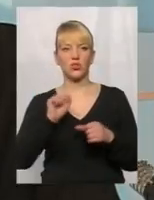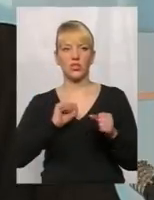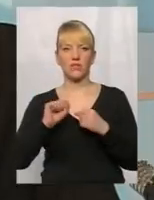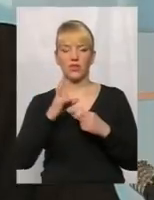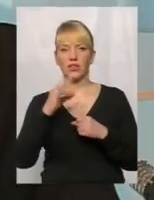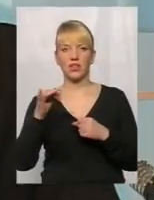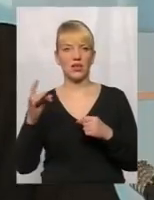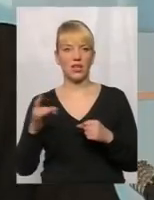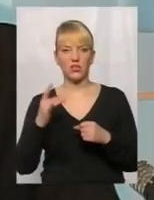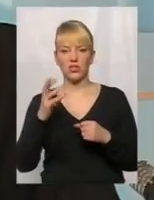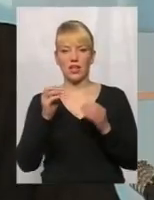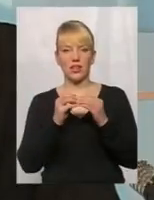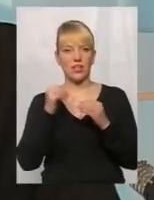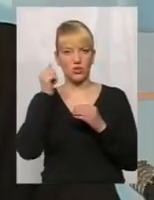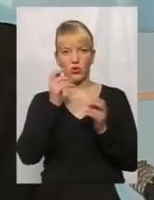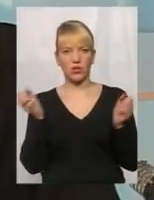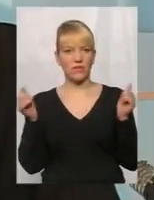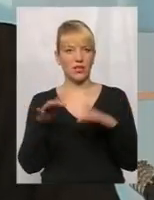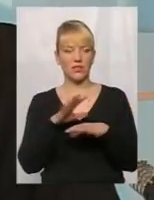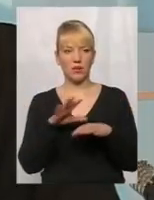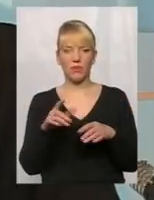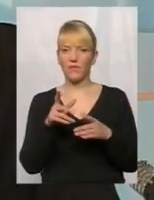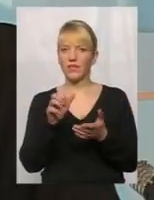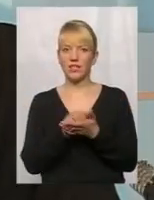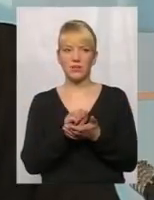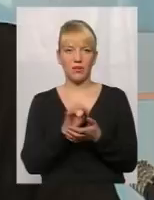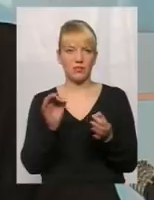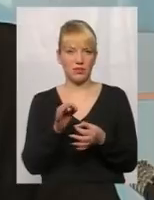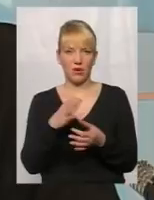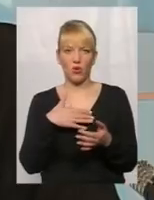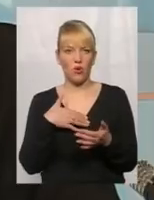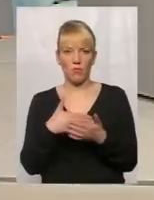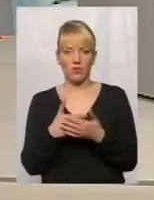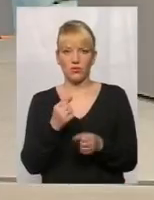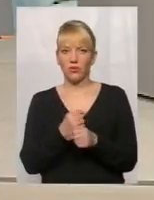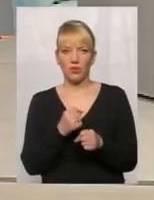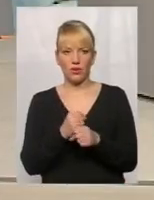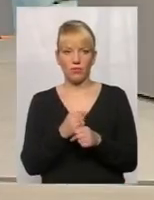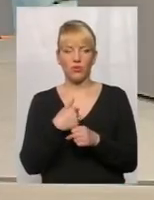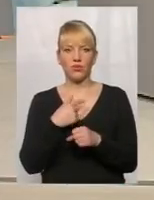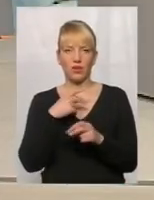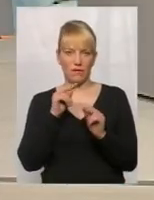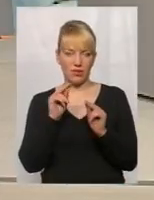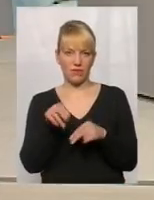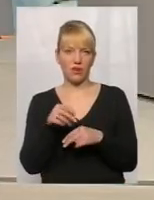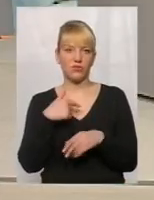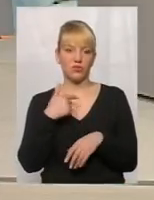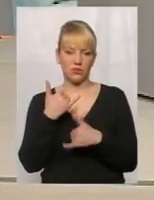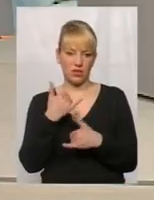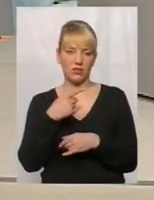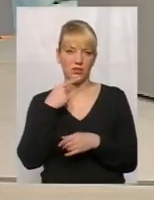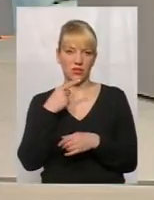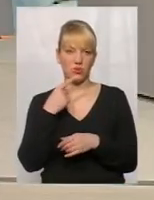разу їх за останніх 10 років не зібрав, він не займається ніякою громадською роботою. Тобто, я відверто, і це зараз кажу, і